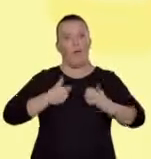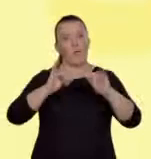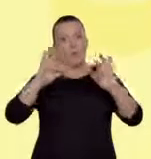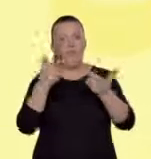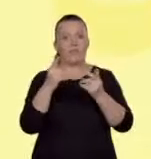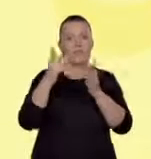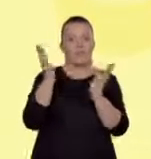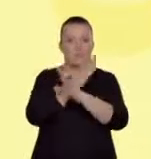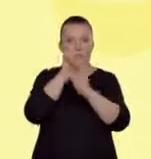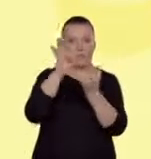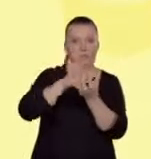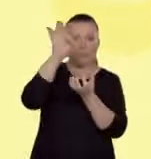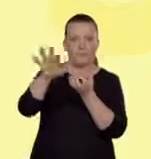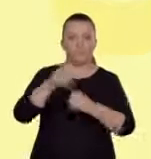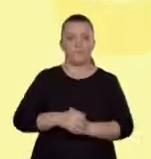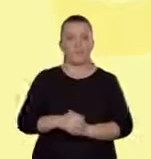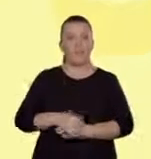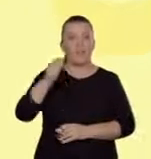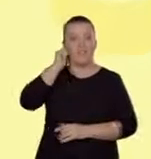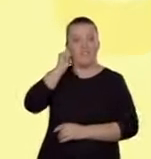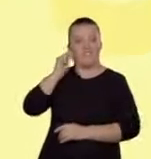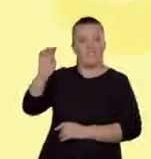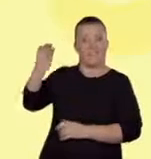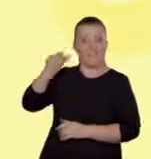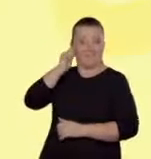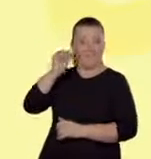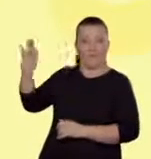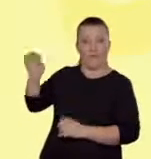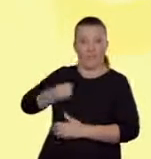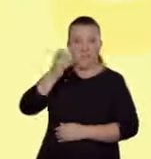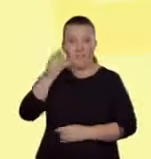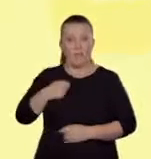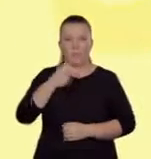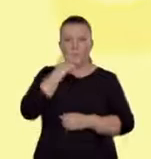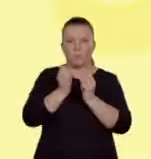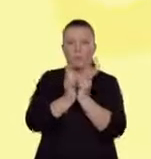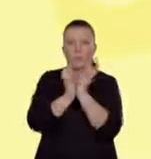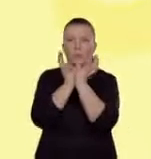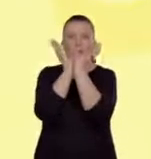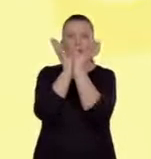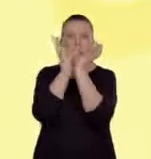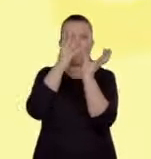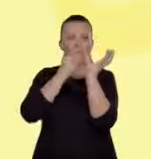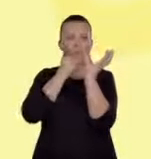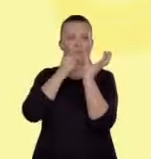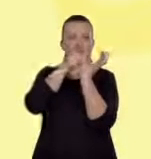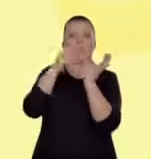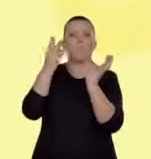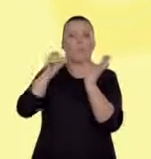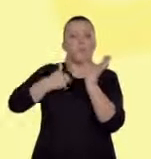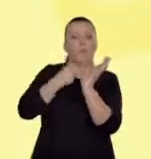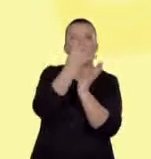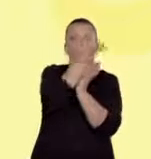kwiaty wiatropylnego gatunku rutewki, talictrum occidentale, mają wyraźnie wydłużone znamiona, które sprawnie wyłapują